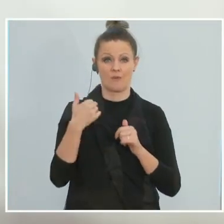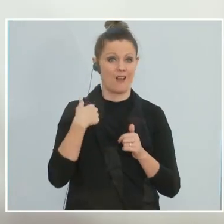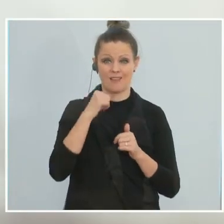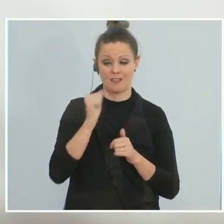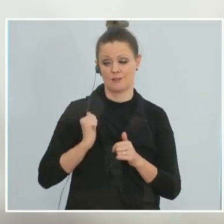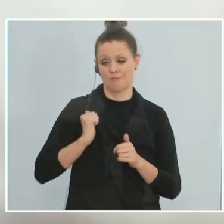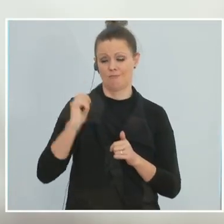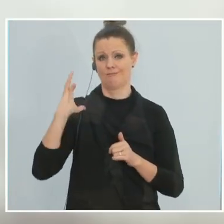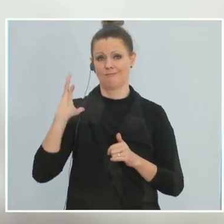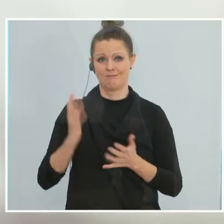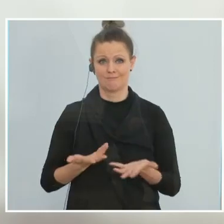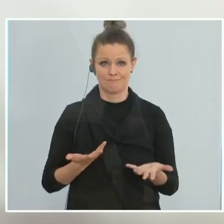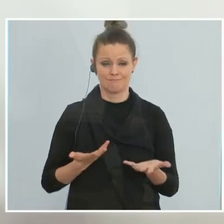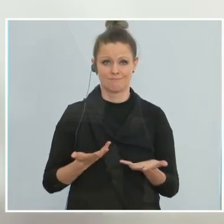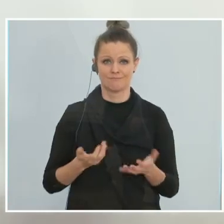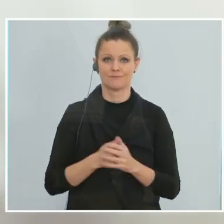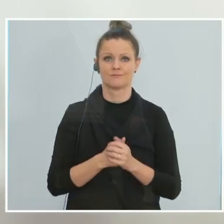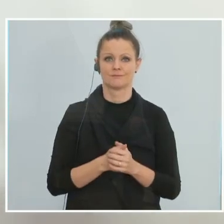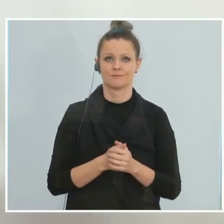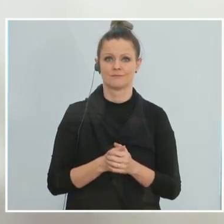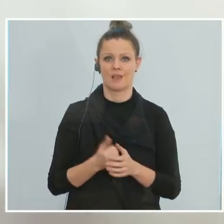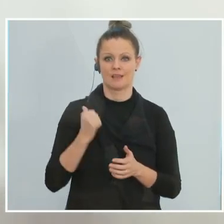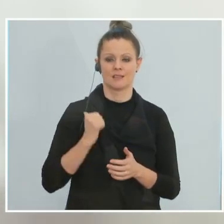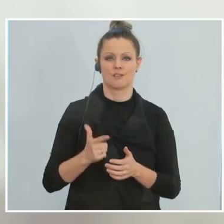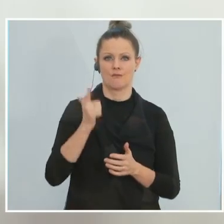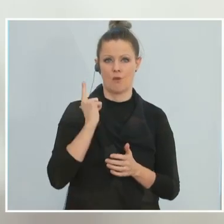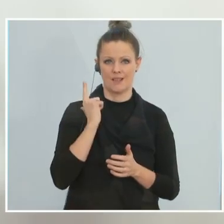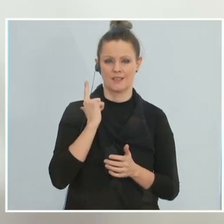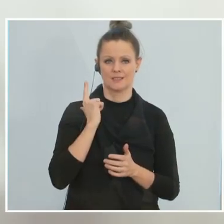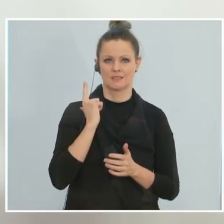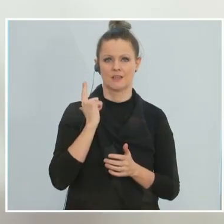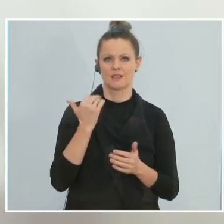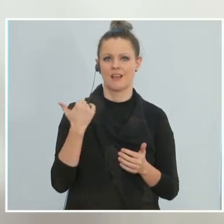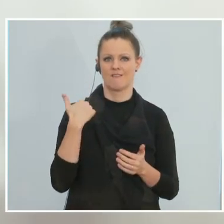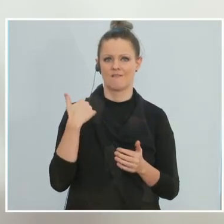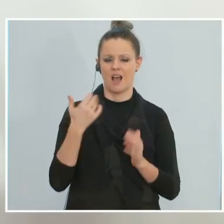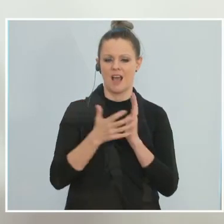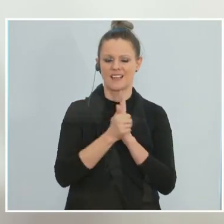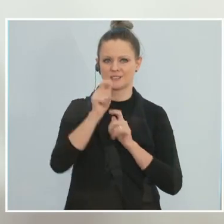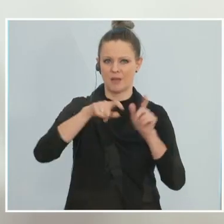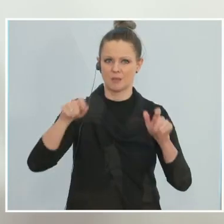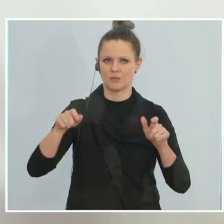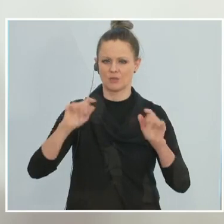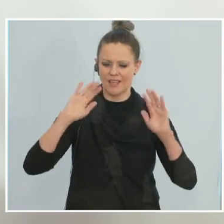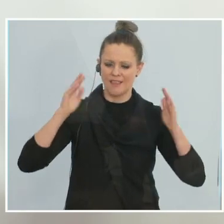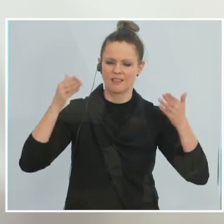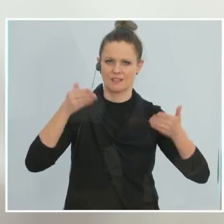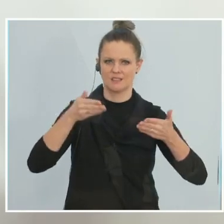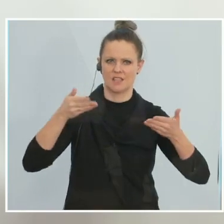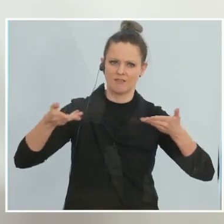Tage zurück. Und ich habe mich in den letzten beiden Tagen sehr intensiv mit Expertinnen und Experten aus dem